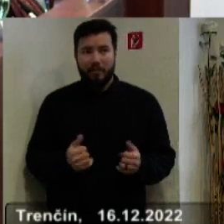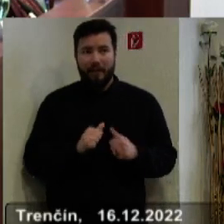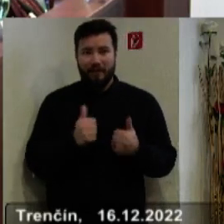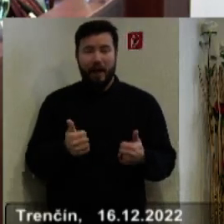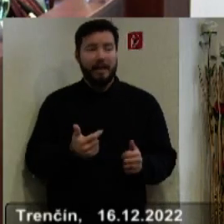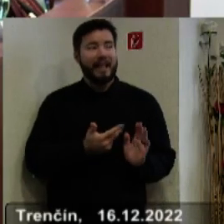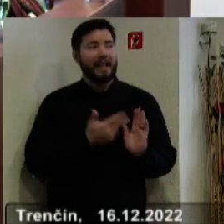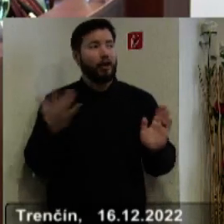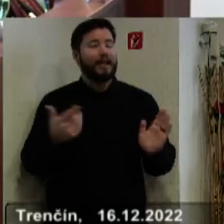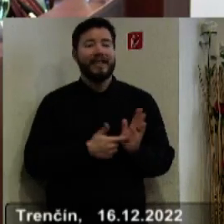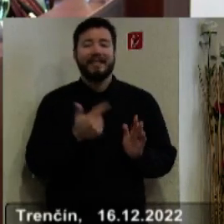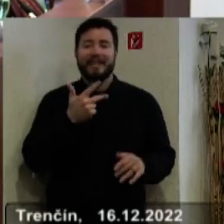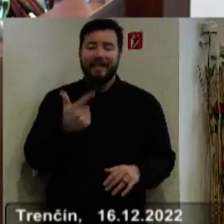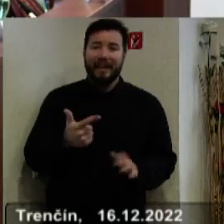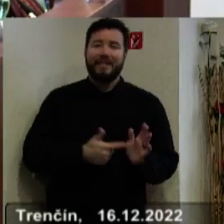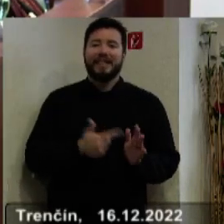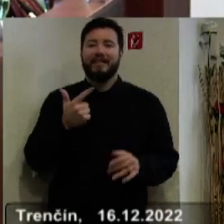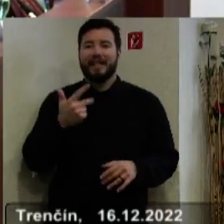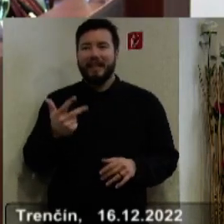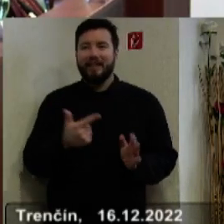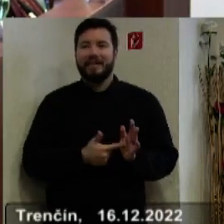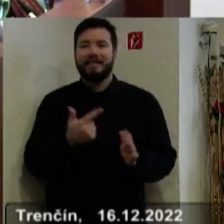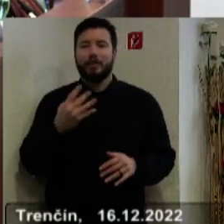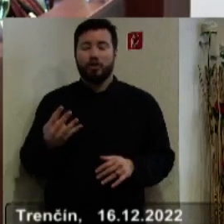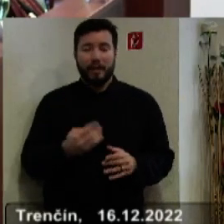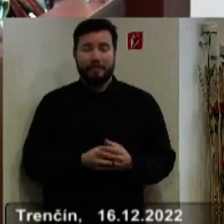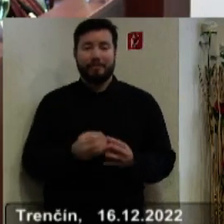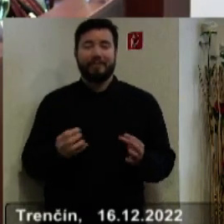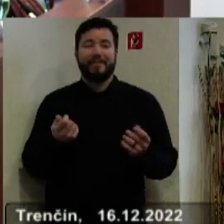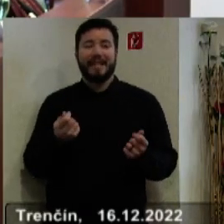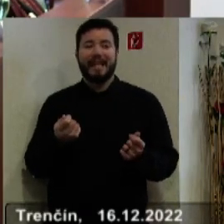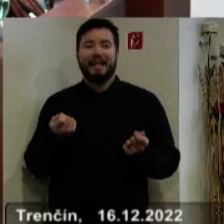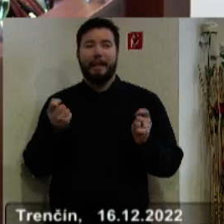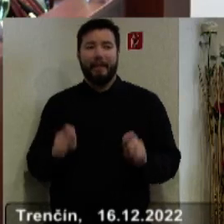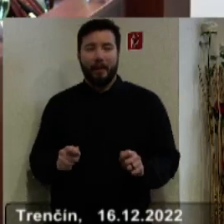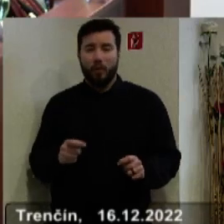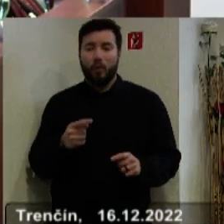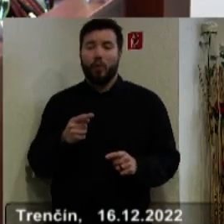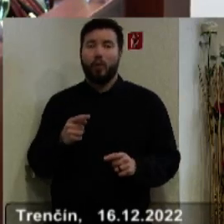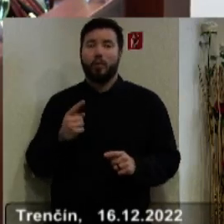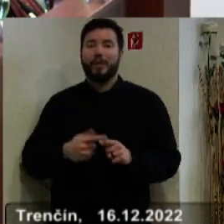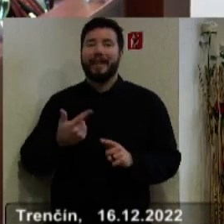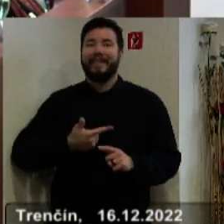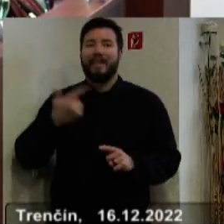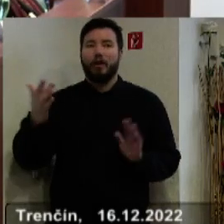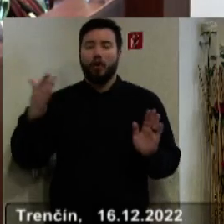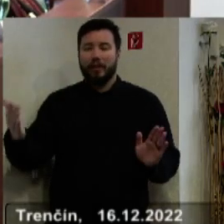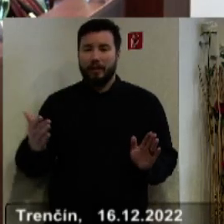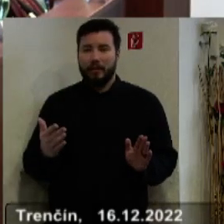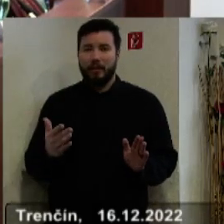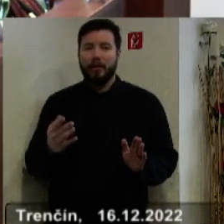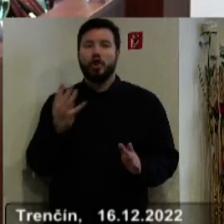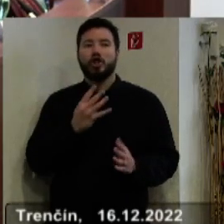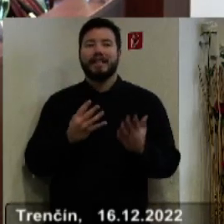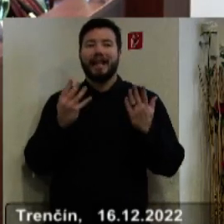22, 23, 24 24, kde teda cena plínuje aj na tie ďalšie 2 roky na